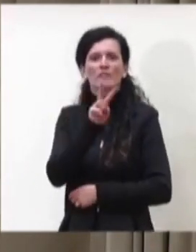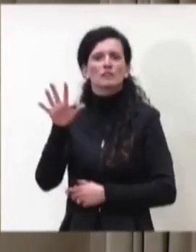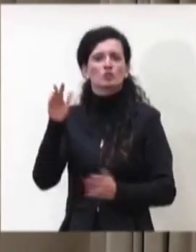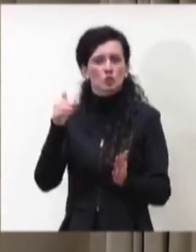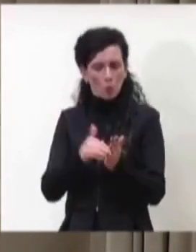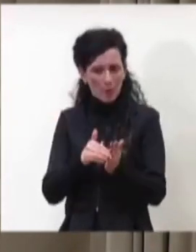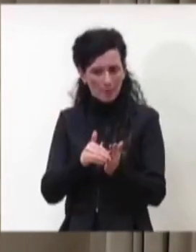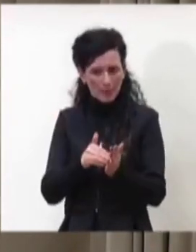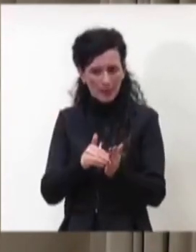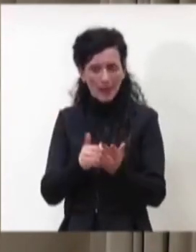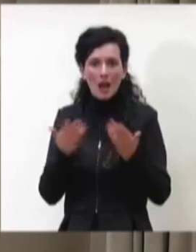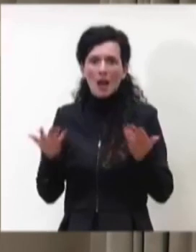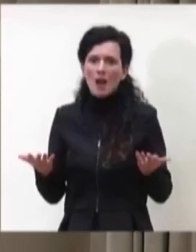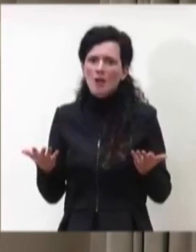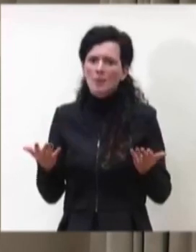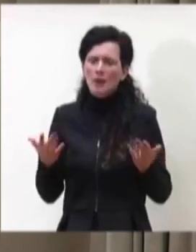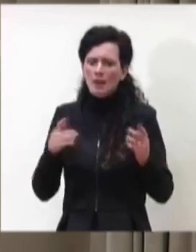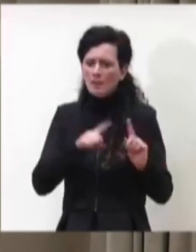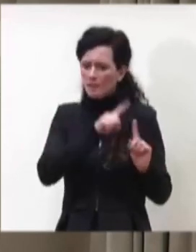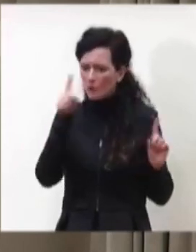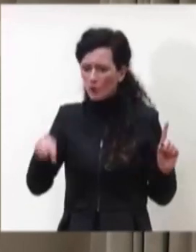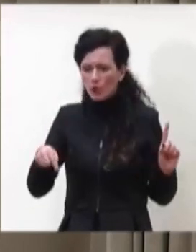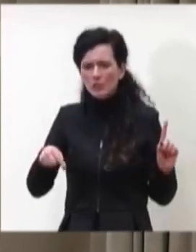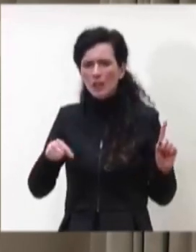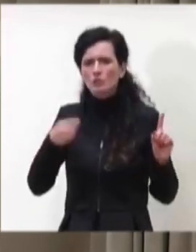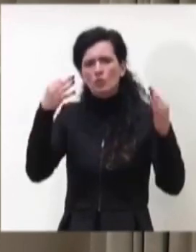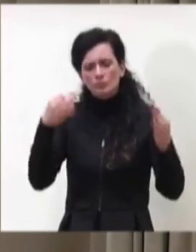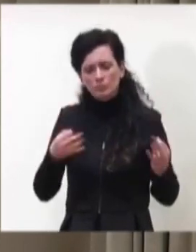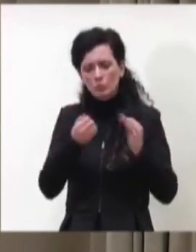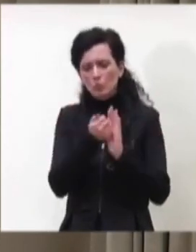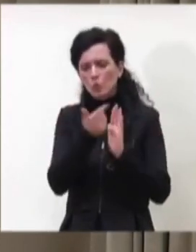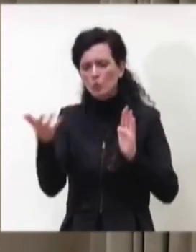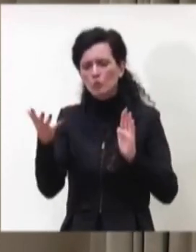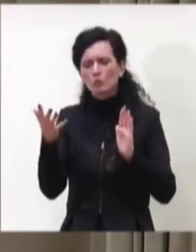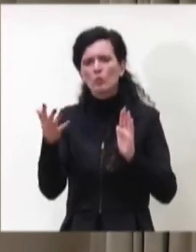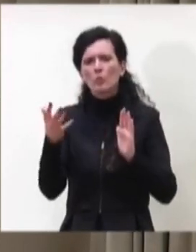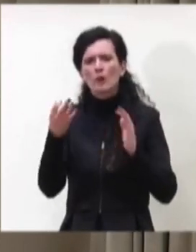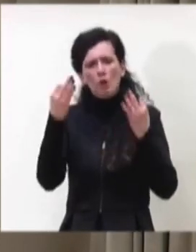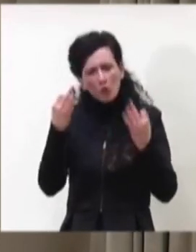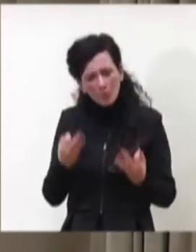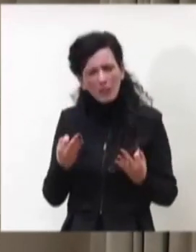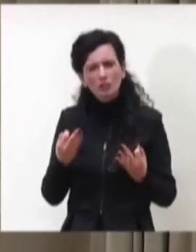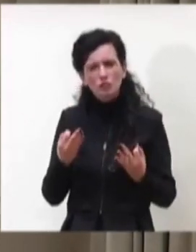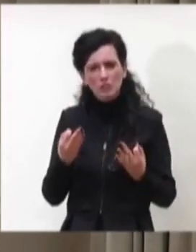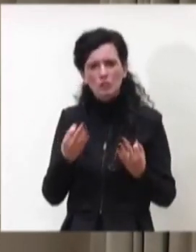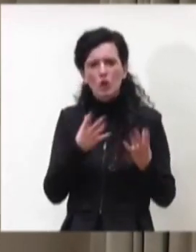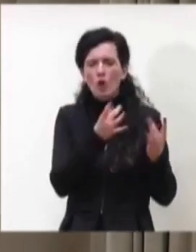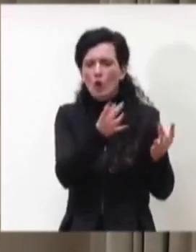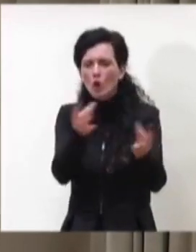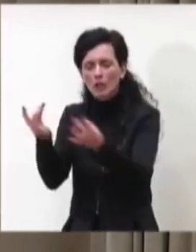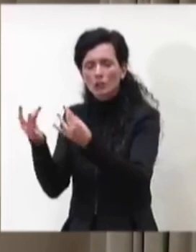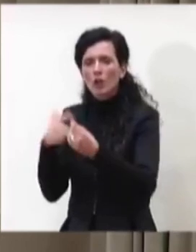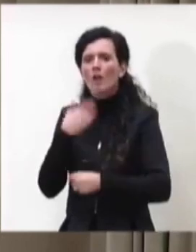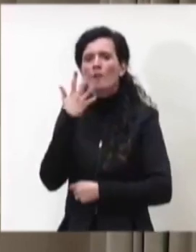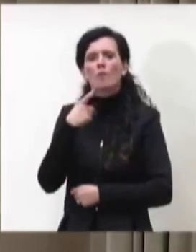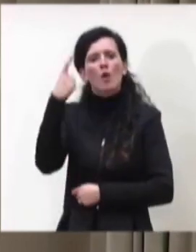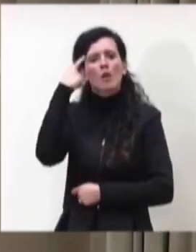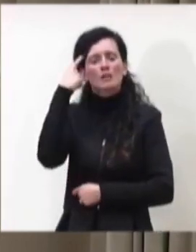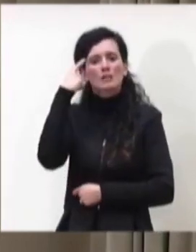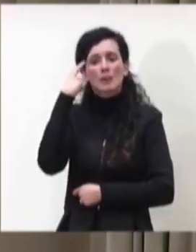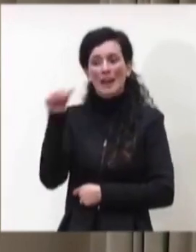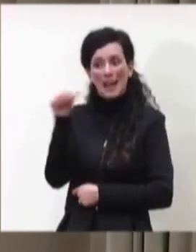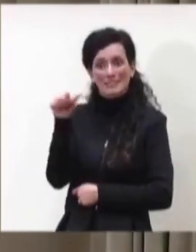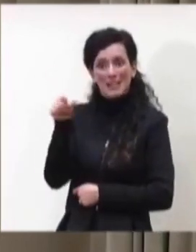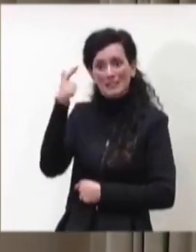però ad oggi non abbiamo un numero puntuale dei contagiati volevo sapere se l'ISS dispone di questi